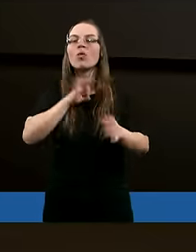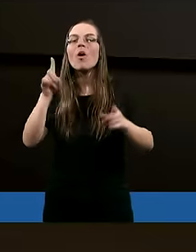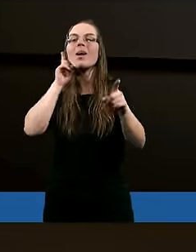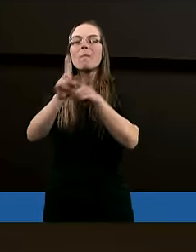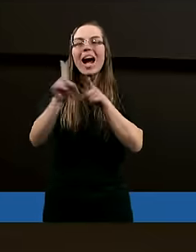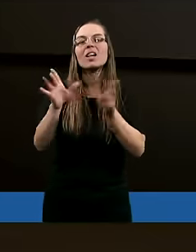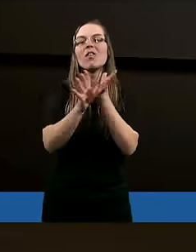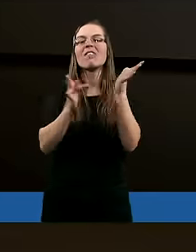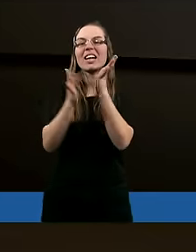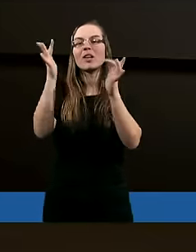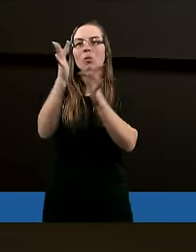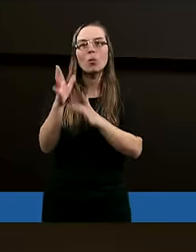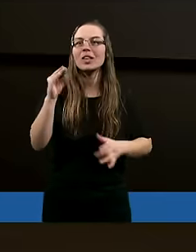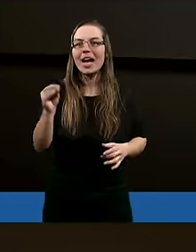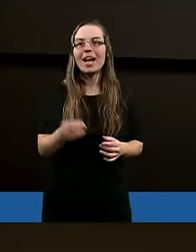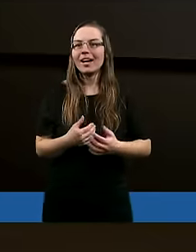sióstr?